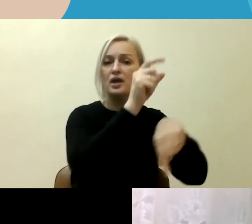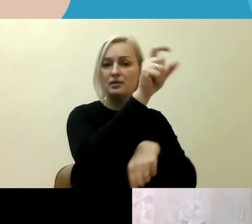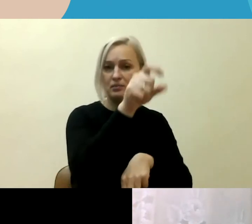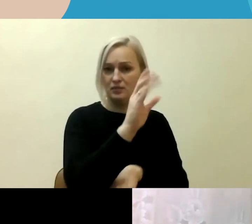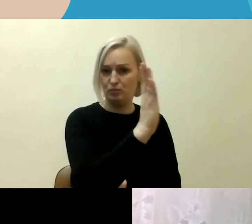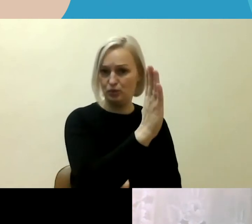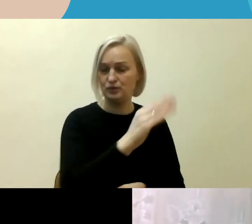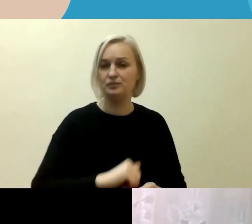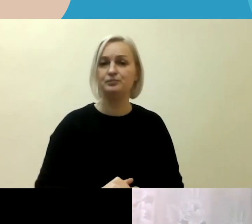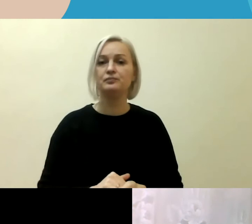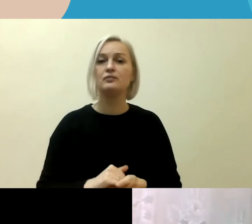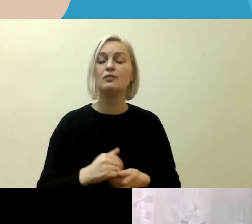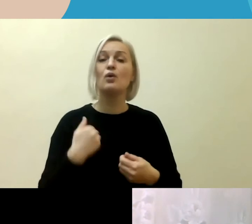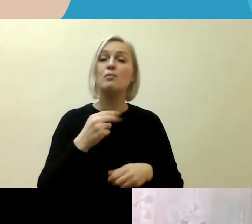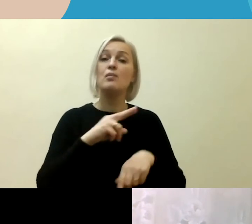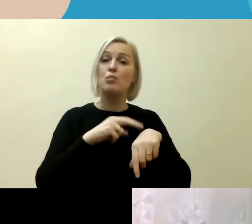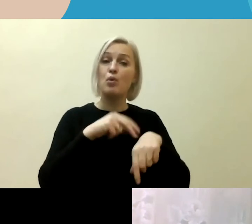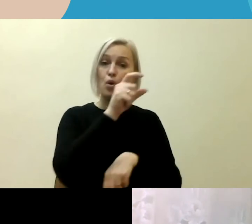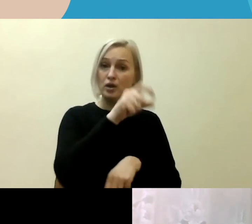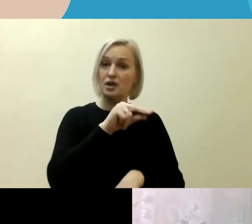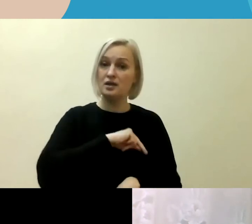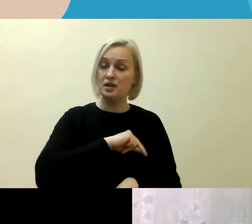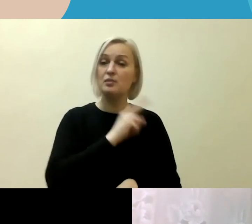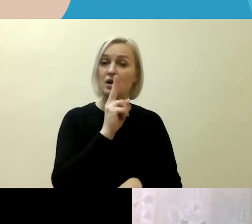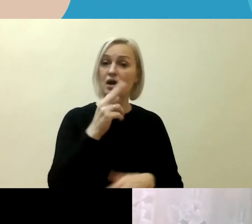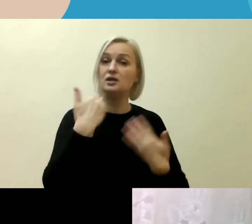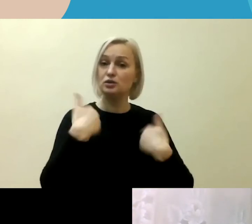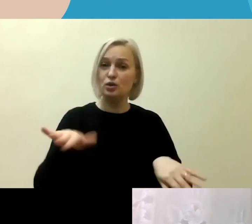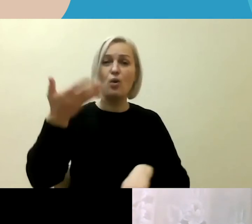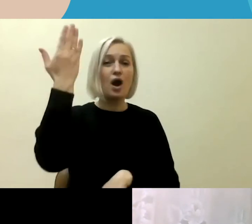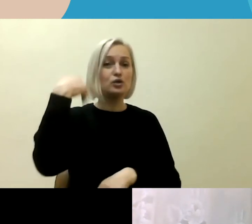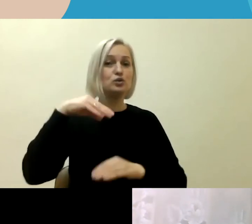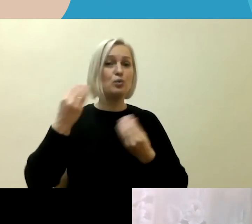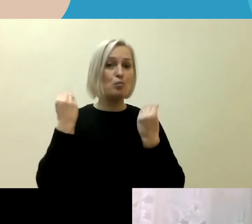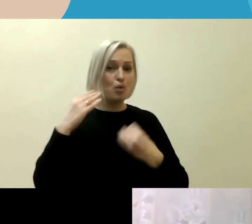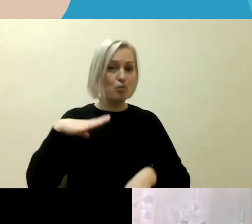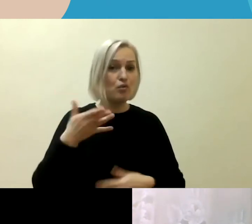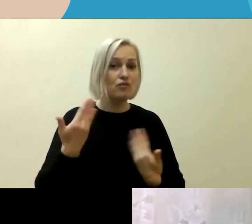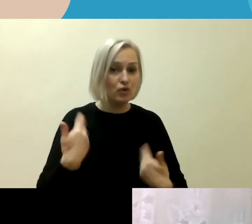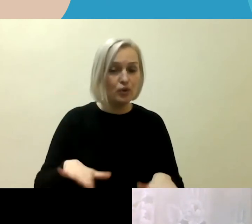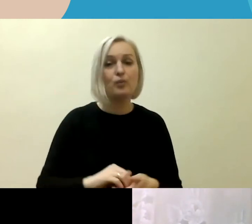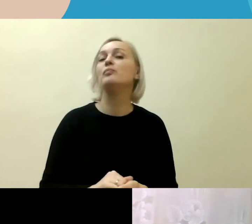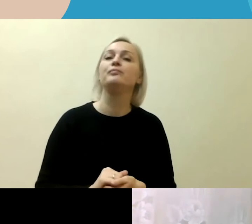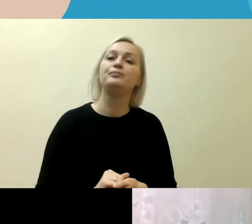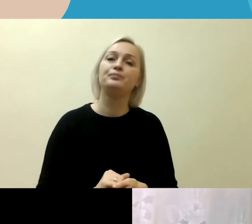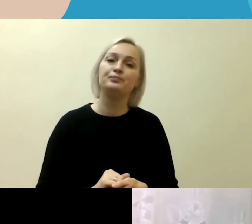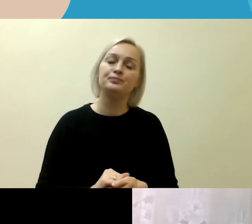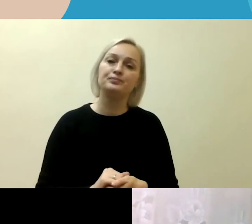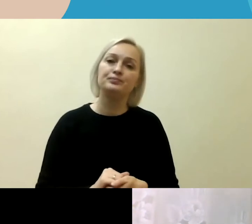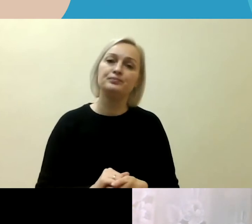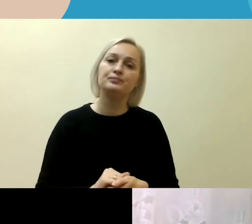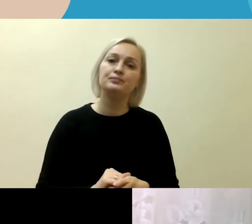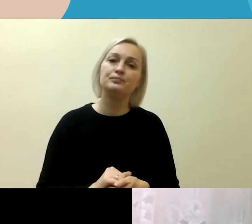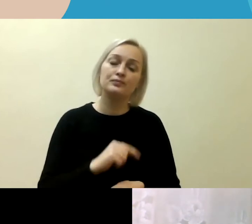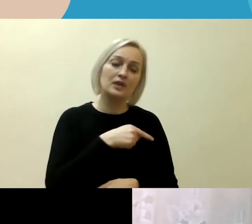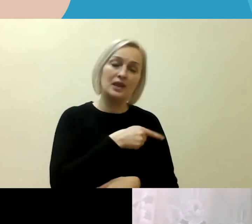kalbam jau su dirbančiais policijos pareigūnais, tie, kurie mokėsi anksčiau, yra baigia mokymus. Tai